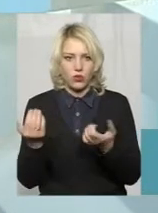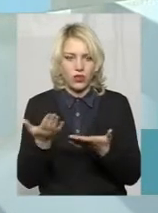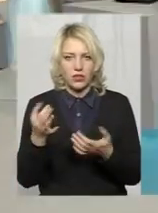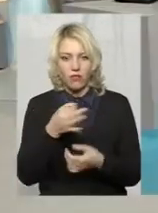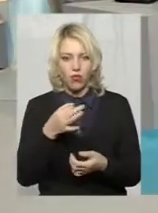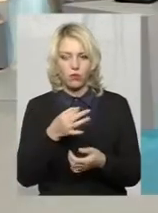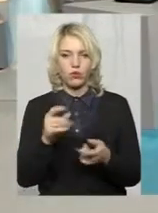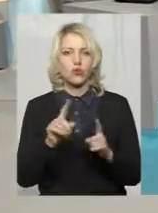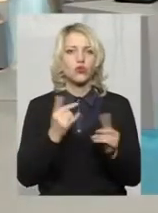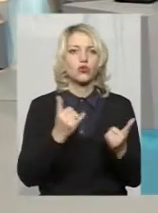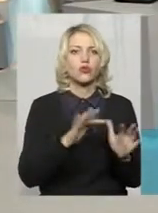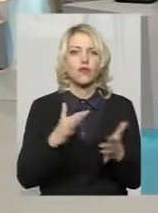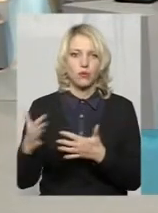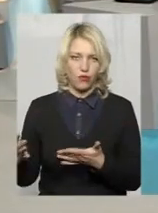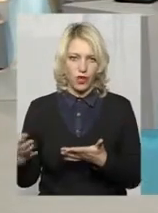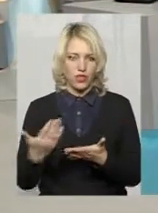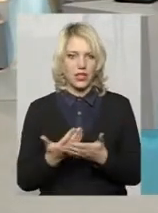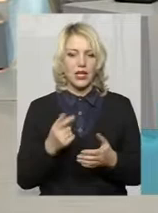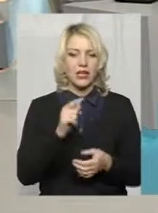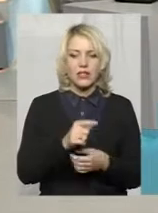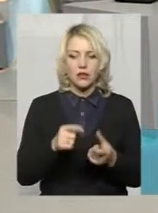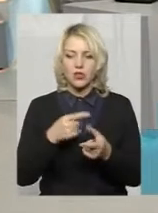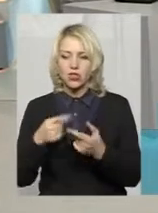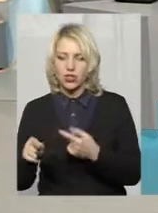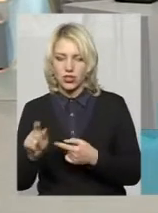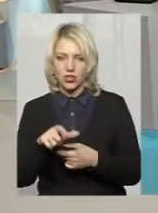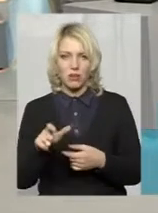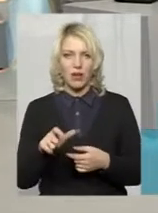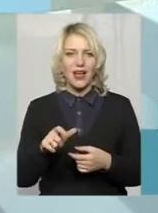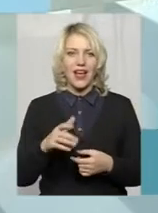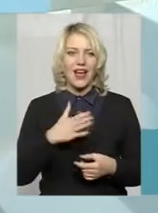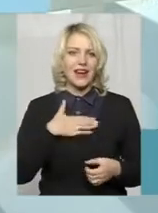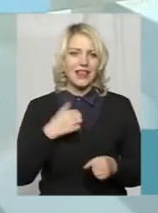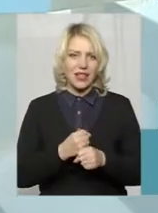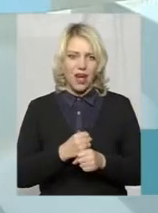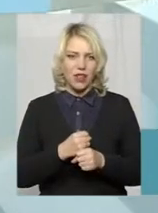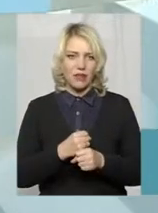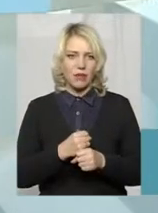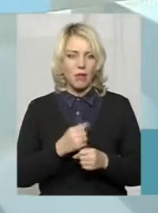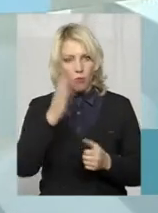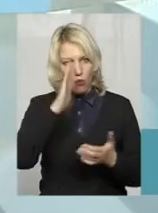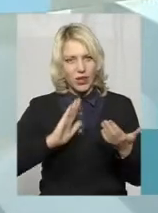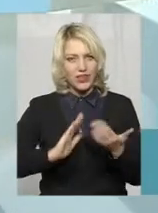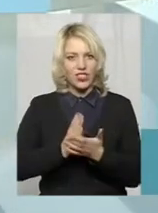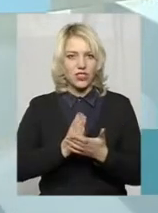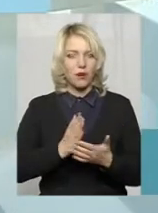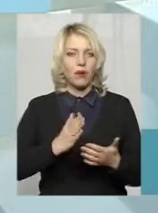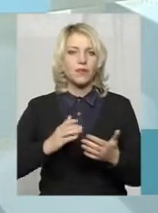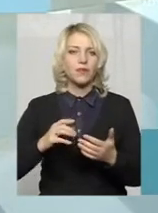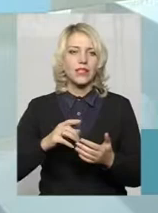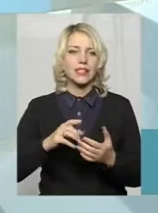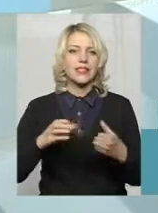що сьогодні відбувається з тими чи іншими певними радикально налаштованими політичними силами або групами